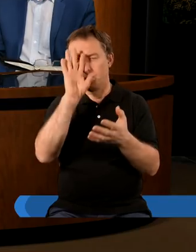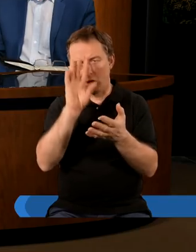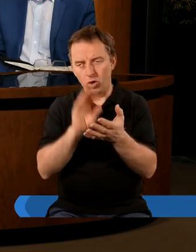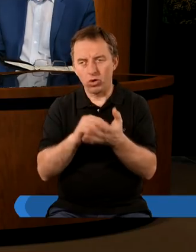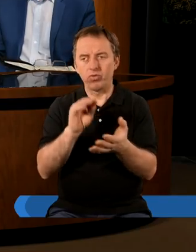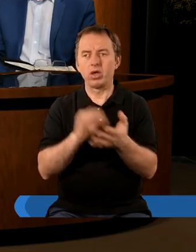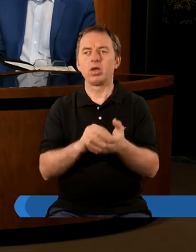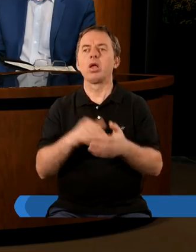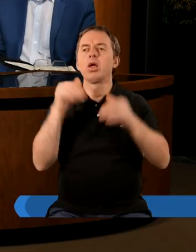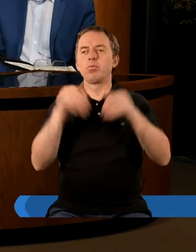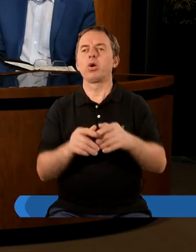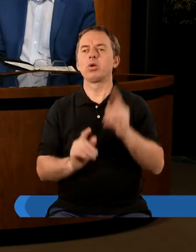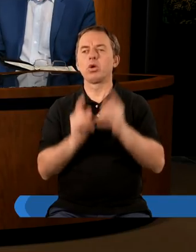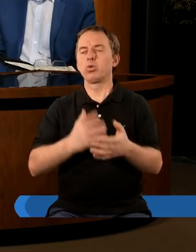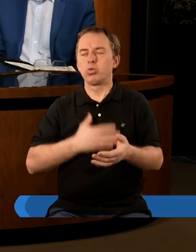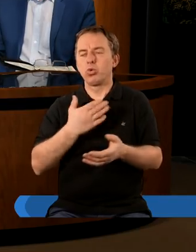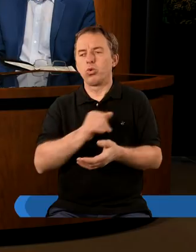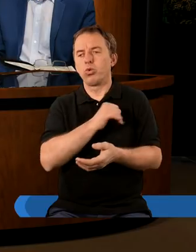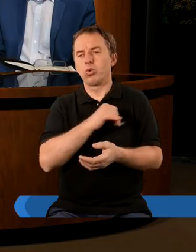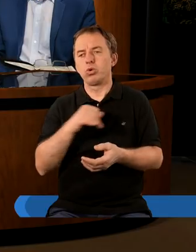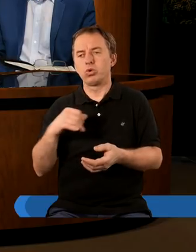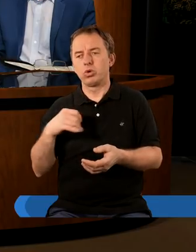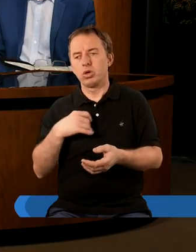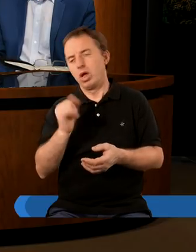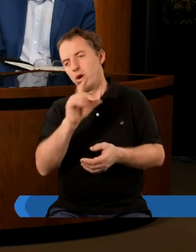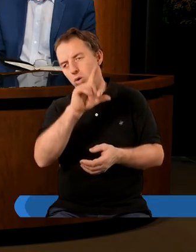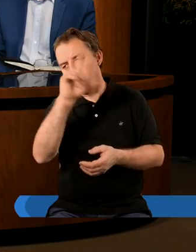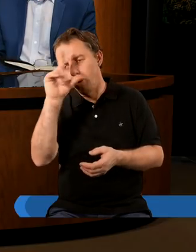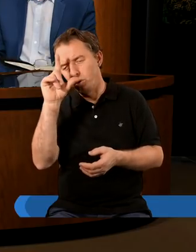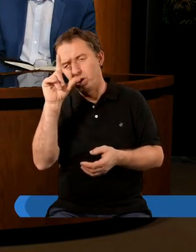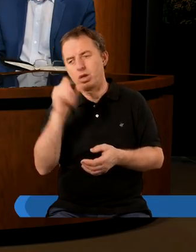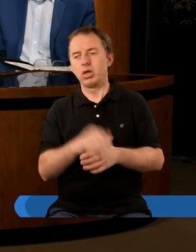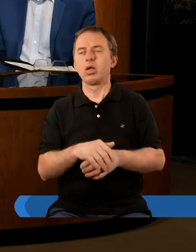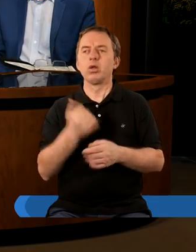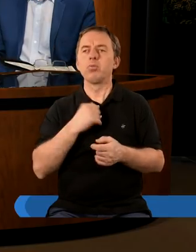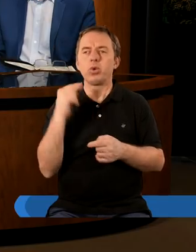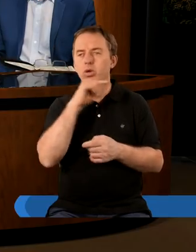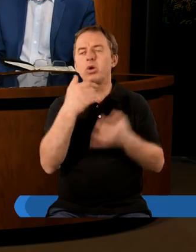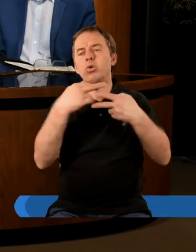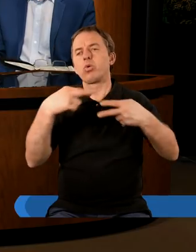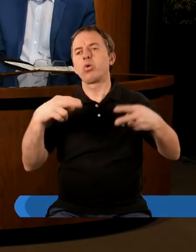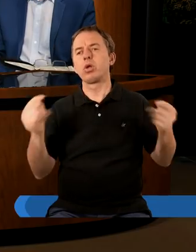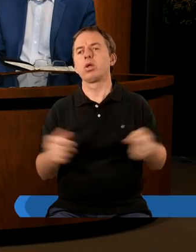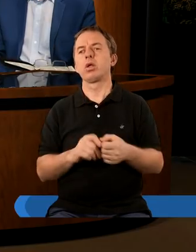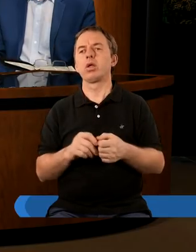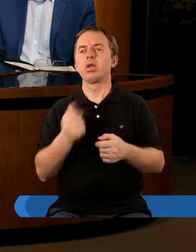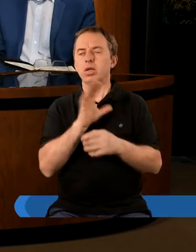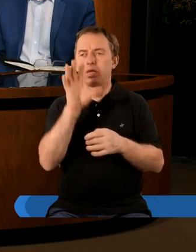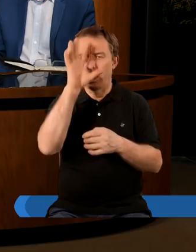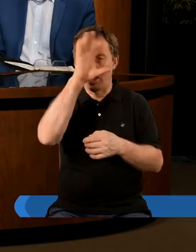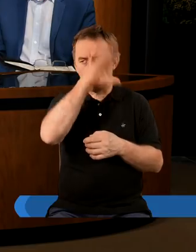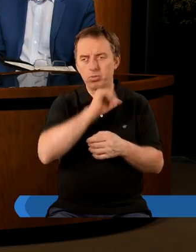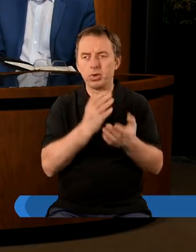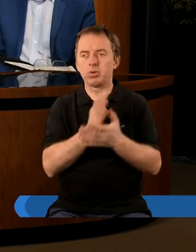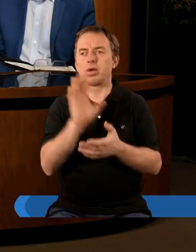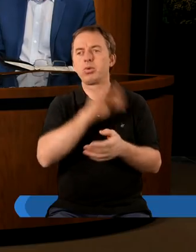doświadczali, mogli czasami czuć się jako ludzie. Uczucia ludzkie potrafią być różne. Czuć się może zapomniani